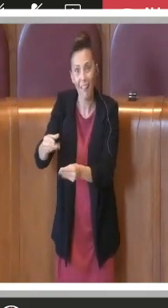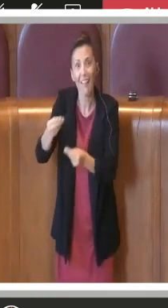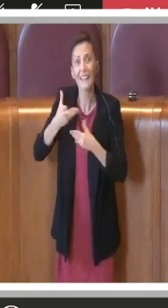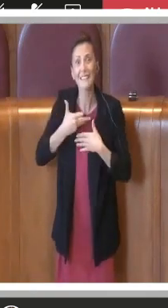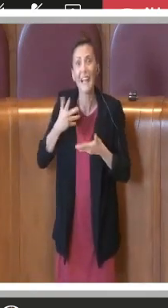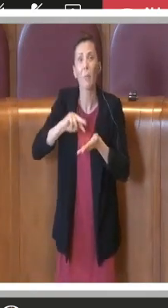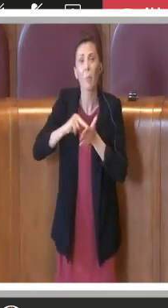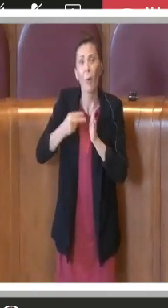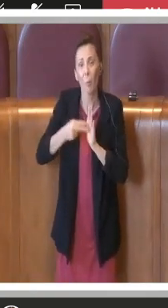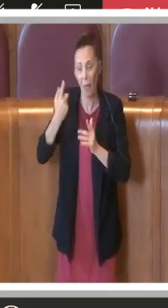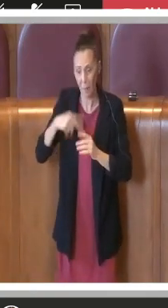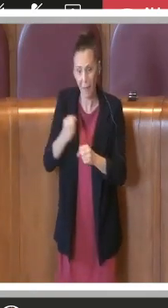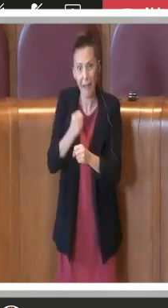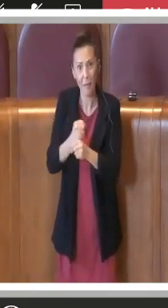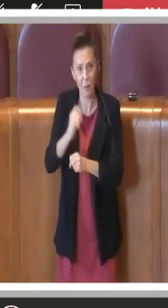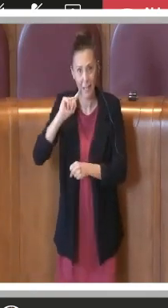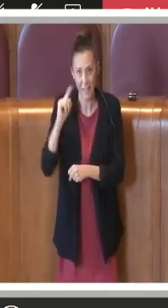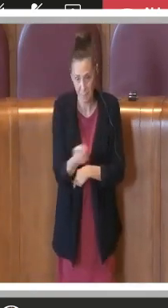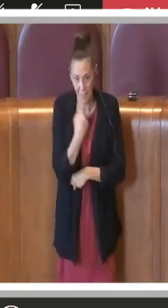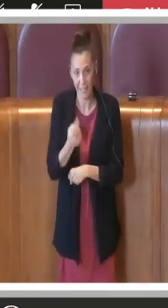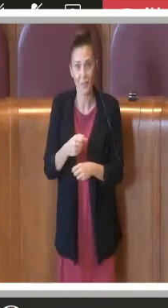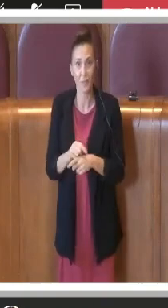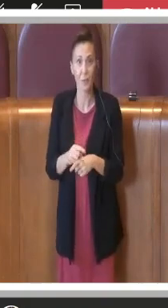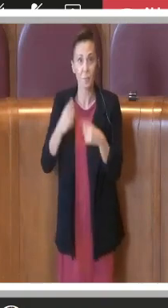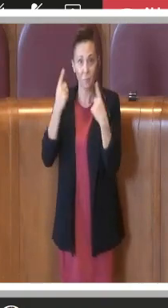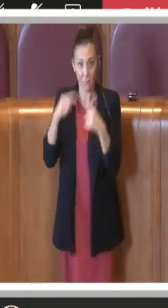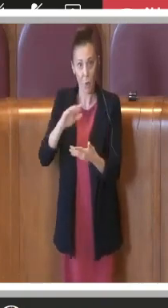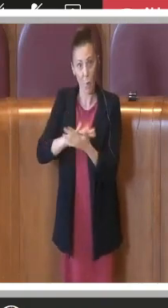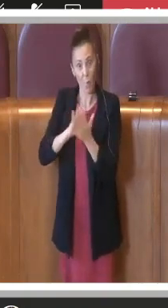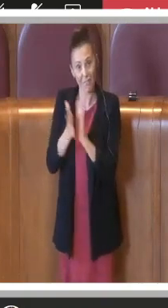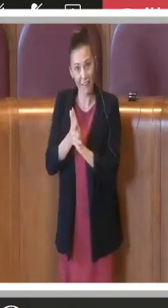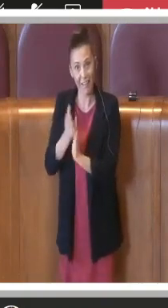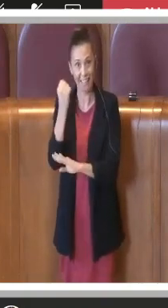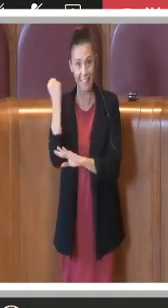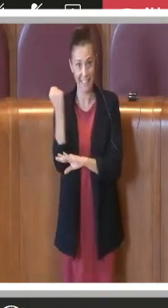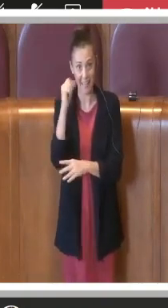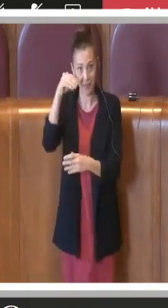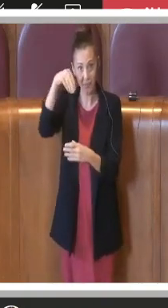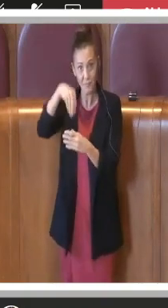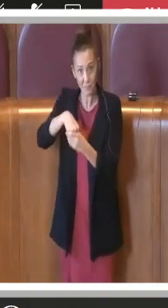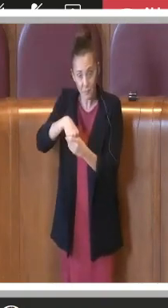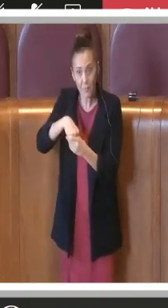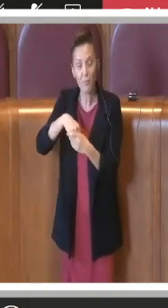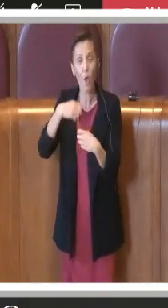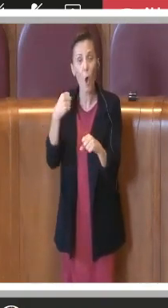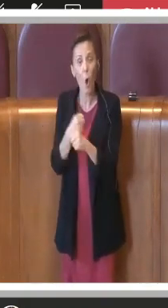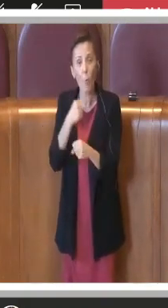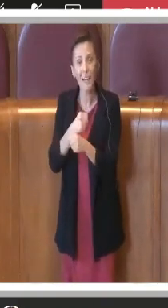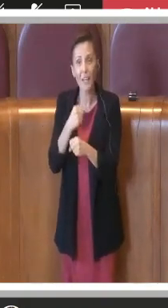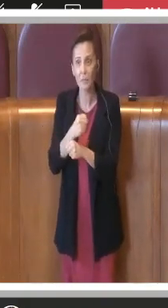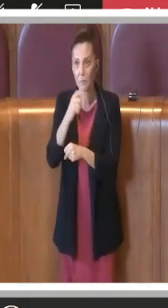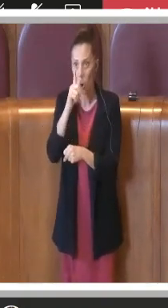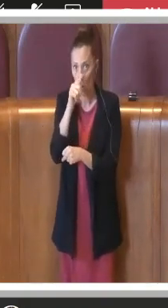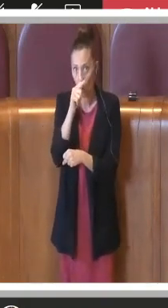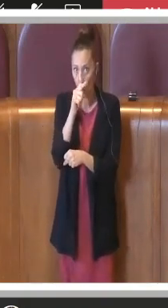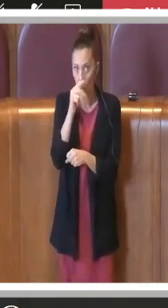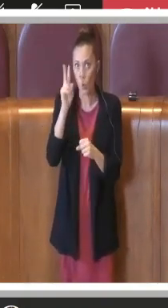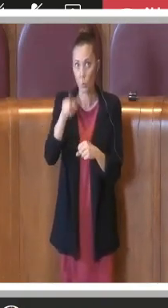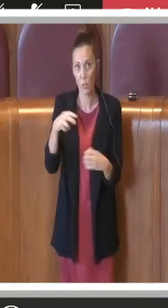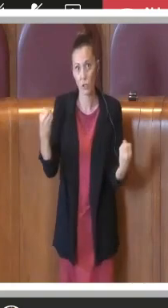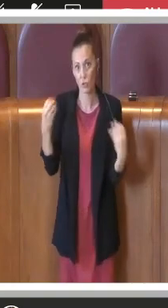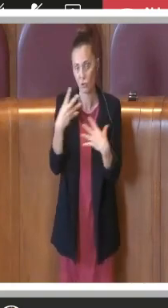preciso inserito nel contratto di servizio è operativo da luglio 2019,